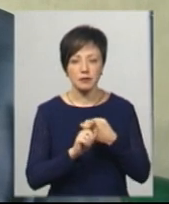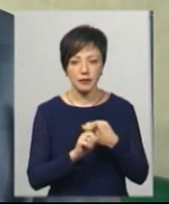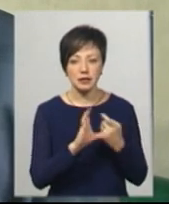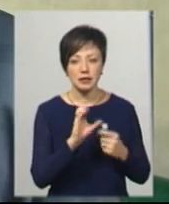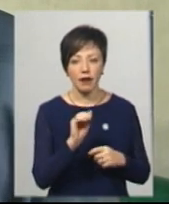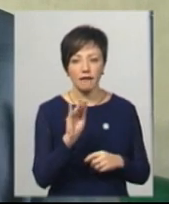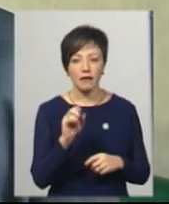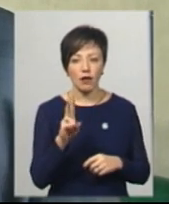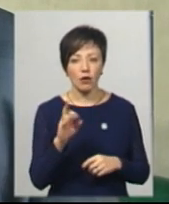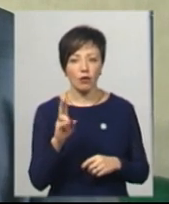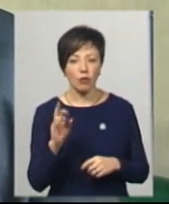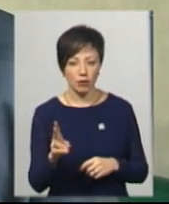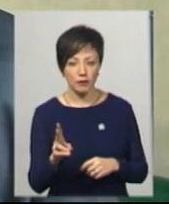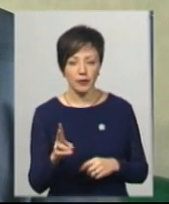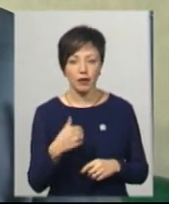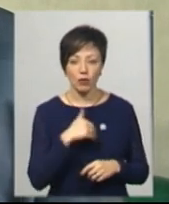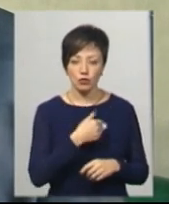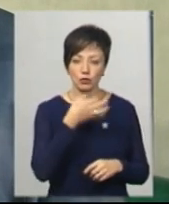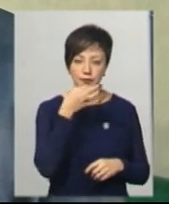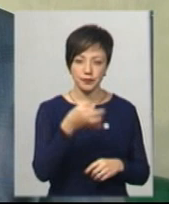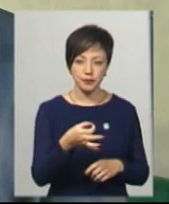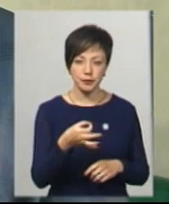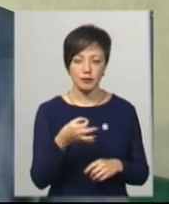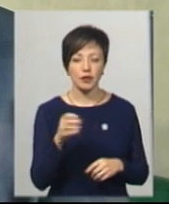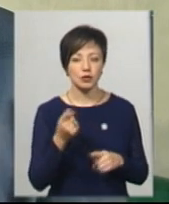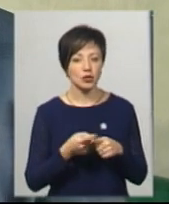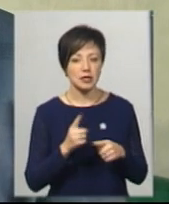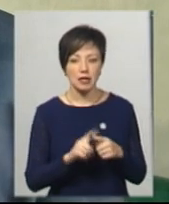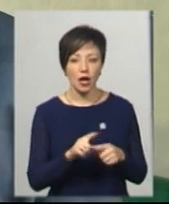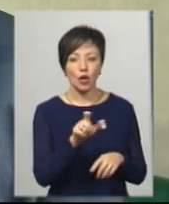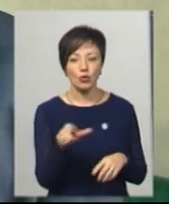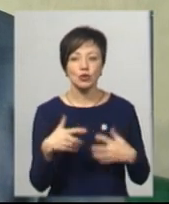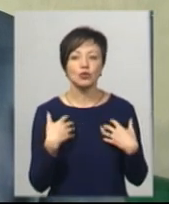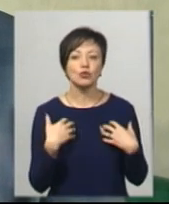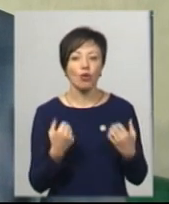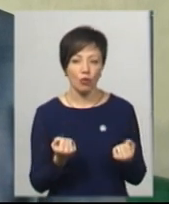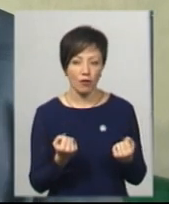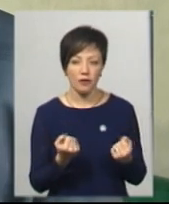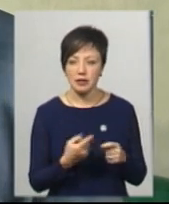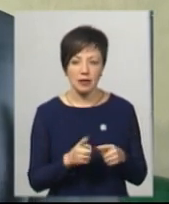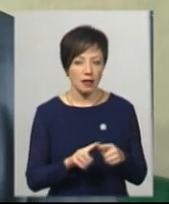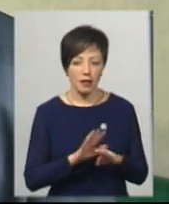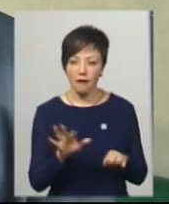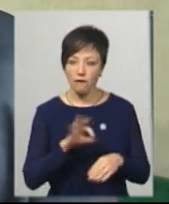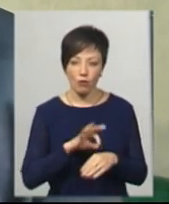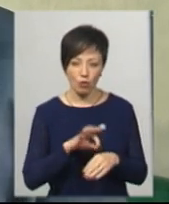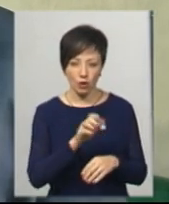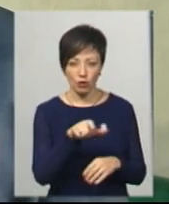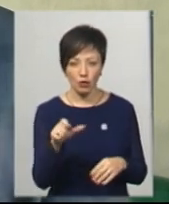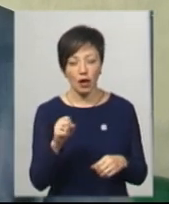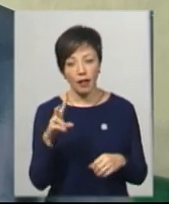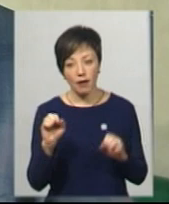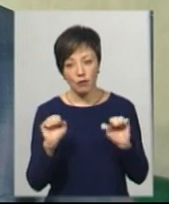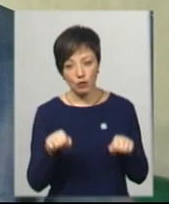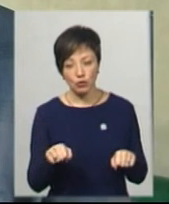стафілококу. Я хочу заакцентувати, що це люди здорові, це не хворі люди, але